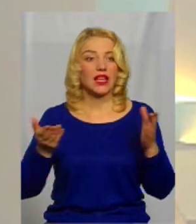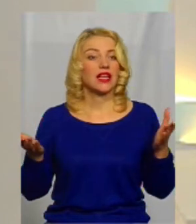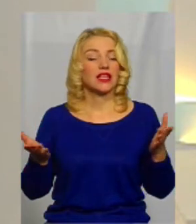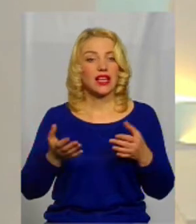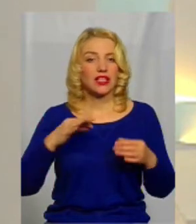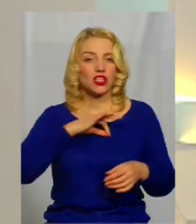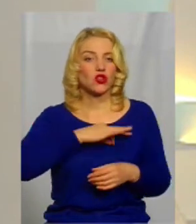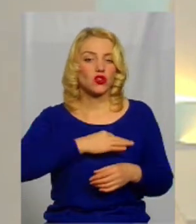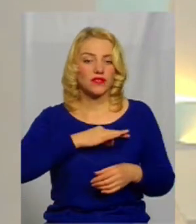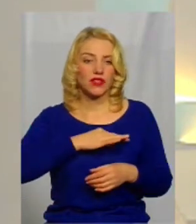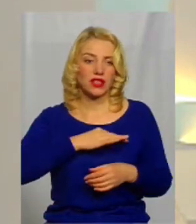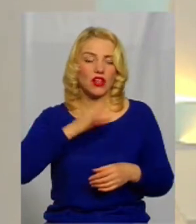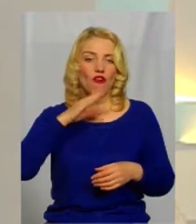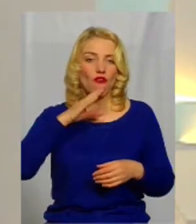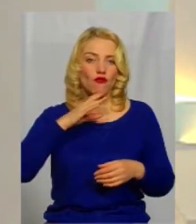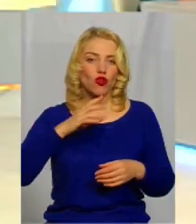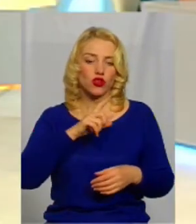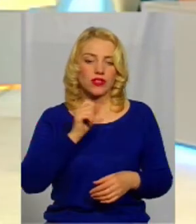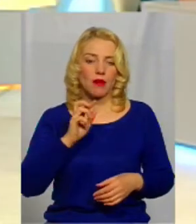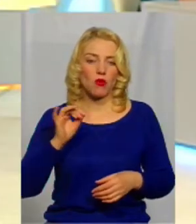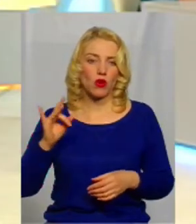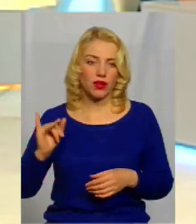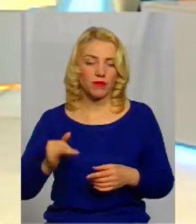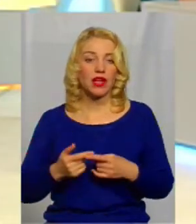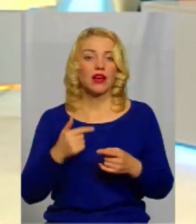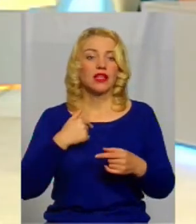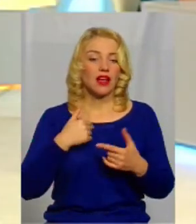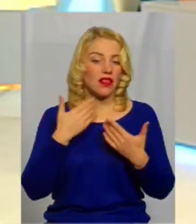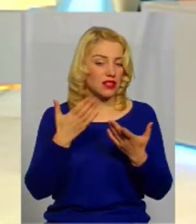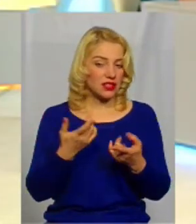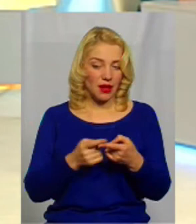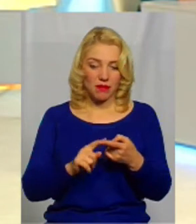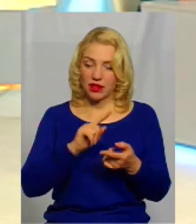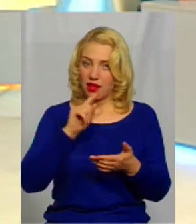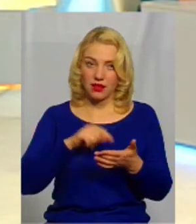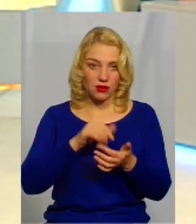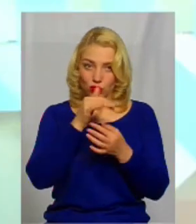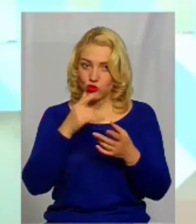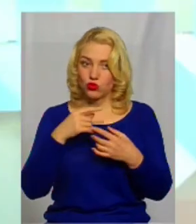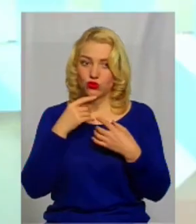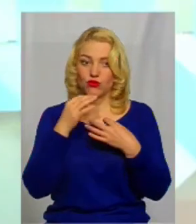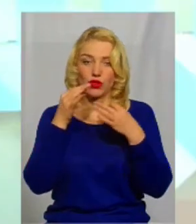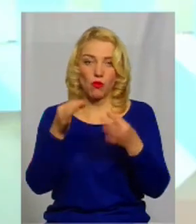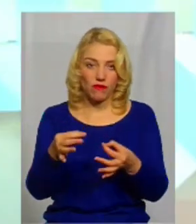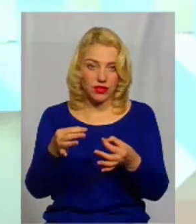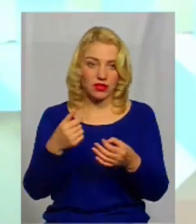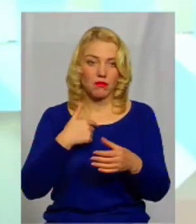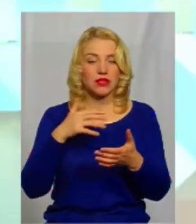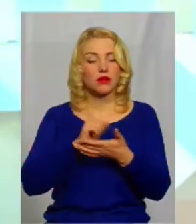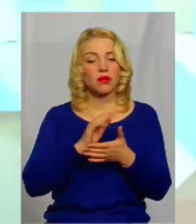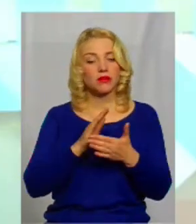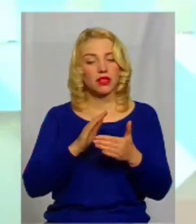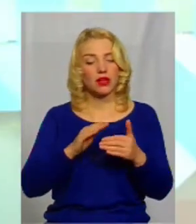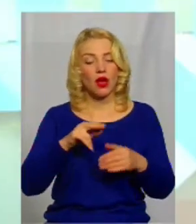родовищ, водозабори? Ну, на жаль, я на це питання вам не можу відповісти, тому що ми займаємося тільки поверхневими